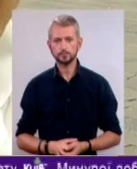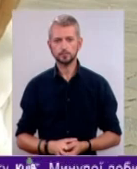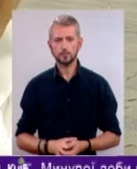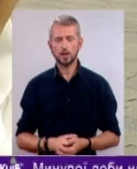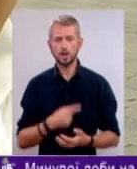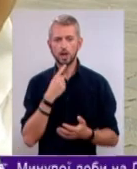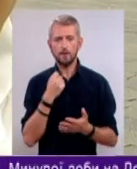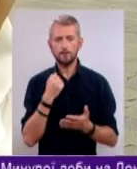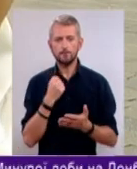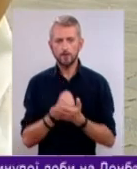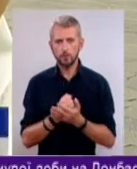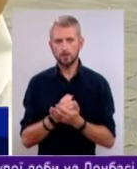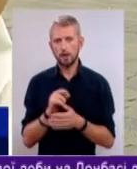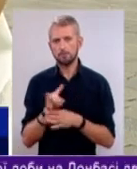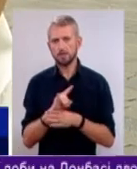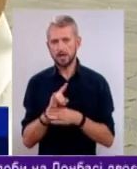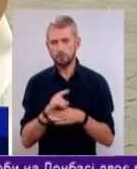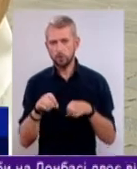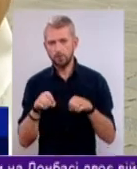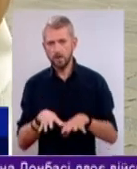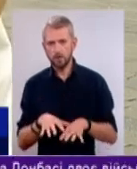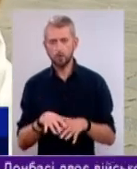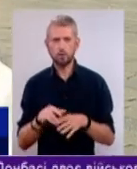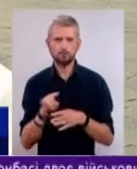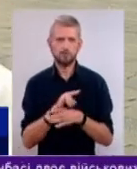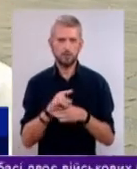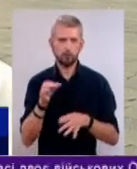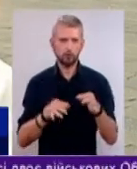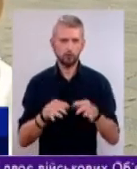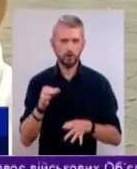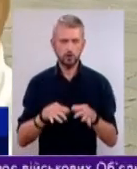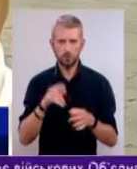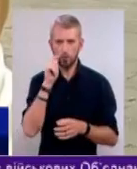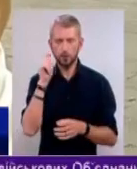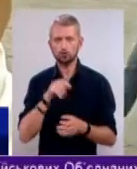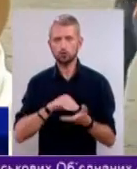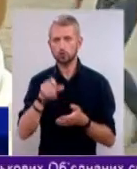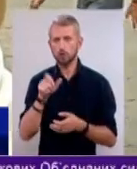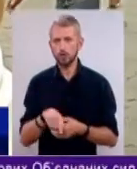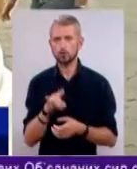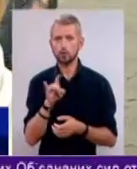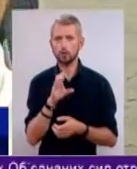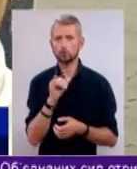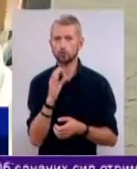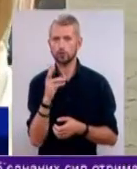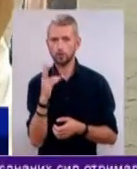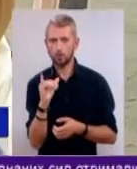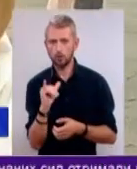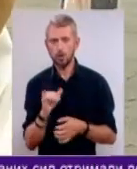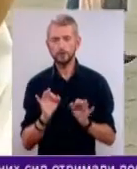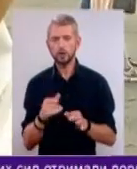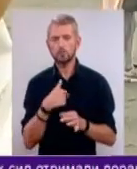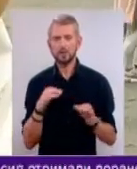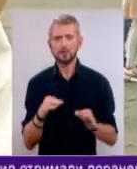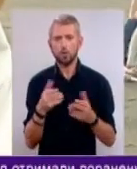Винесено псевдовирок, псевдосудилищем українському журналісту Роману Сущенку. Звичайно, ми ніколи не